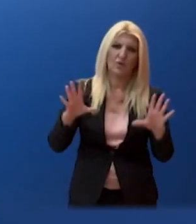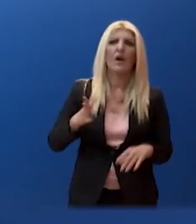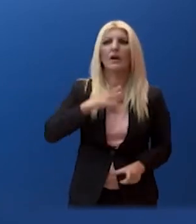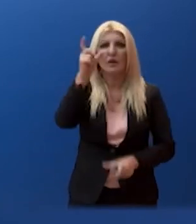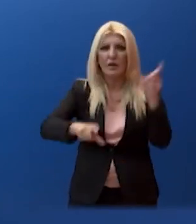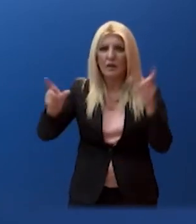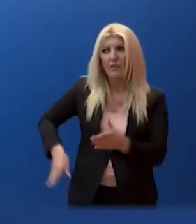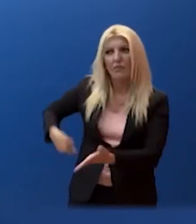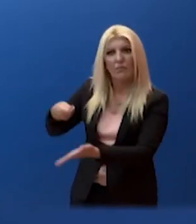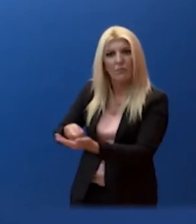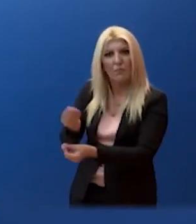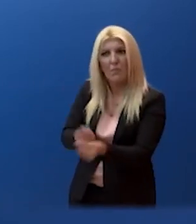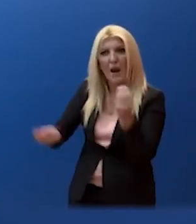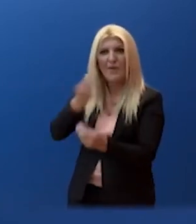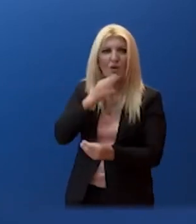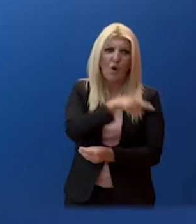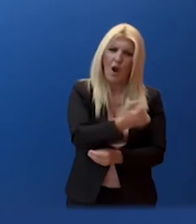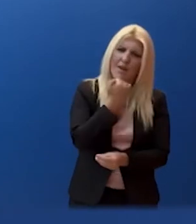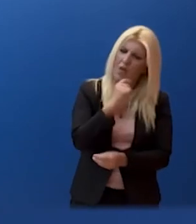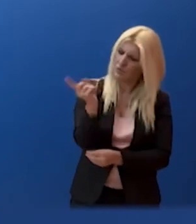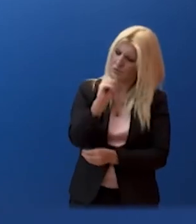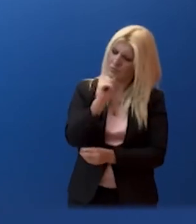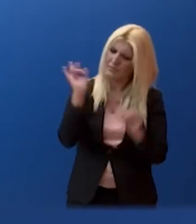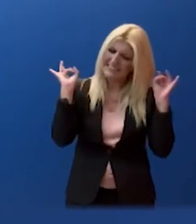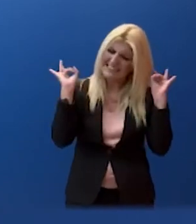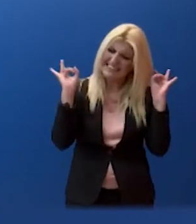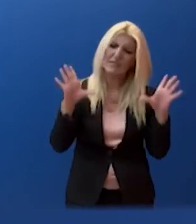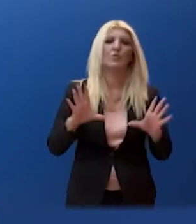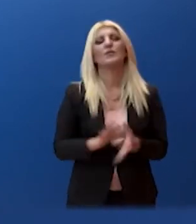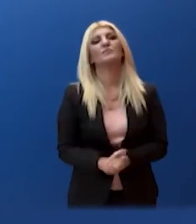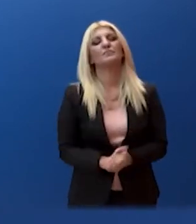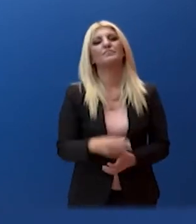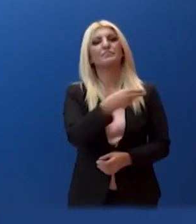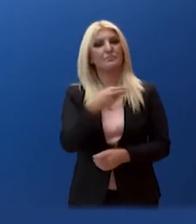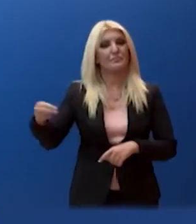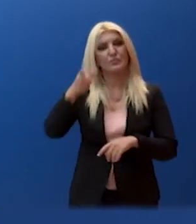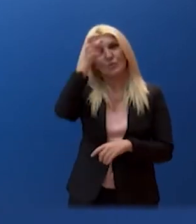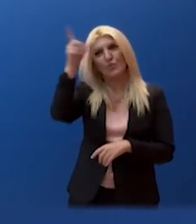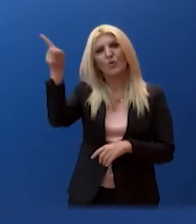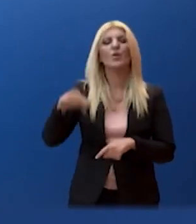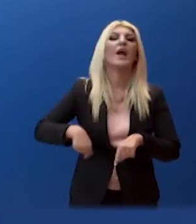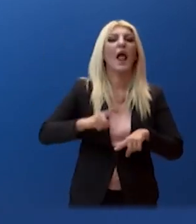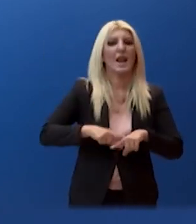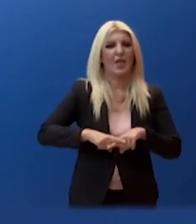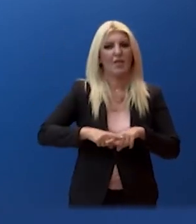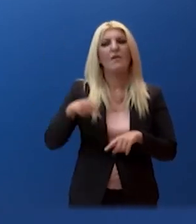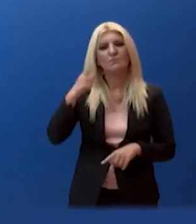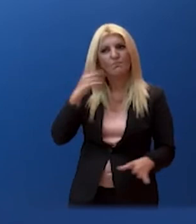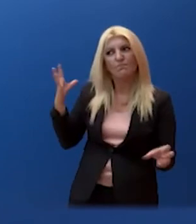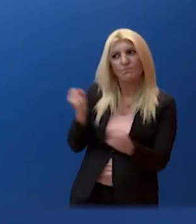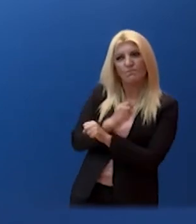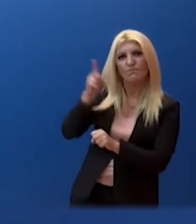Σε ότε βορρά τα ελληνοτουρκικά. Η απόσυρση του Ρουτς Ρέις είναι ένα πρώτο θετικό βήμα. Η